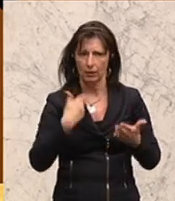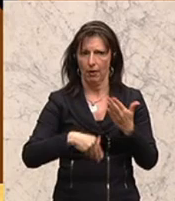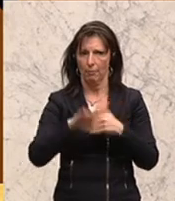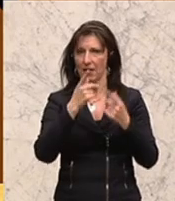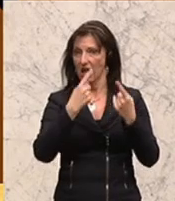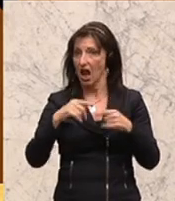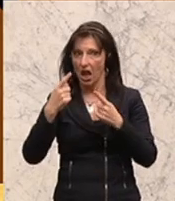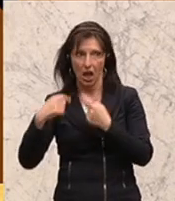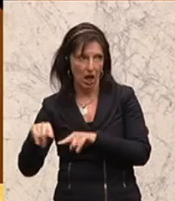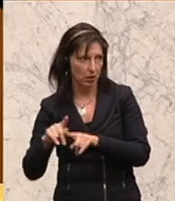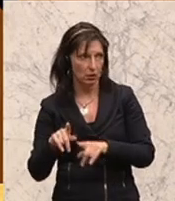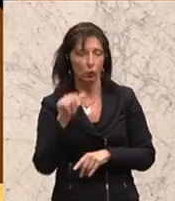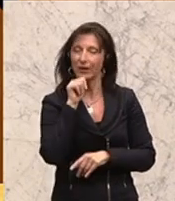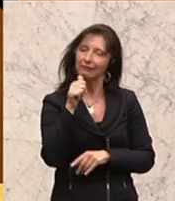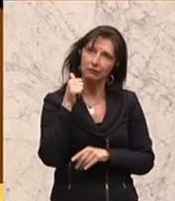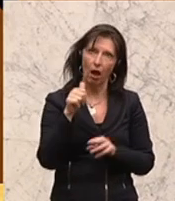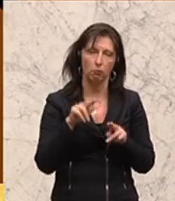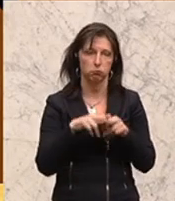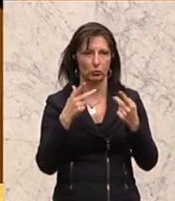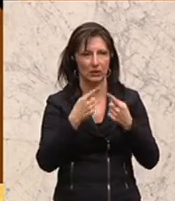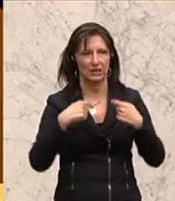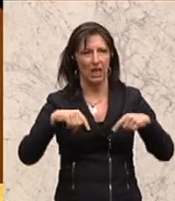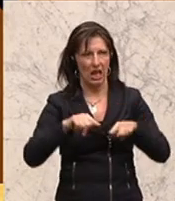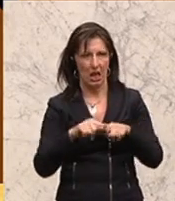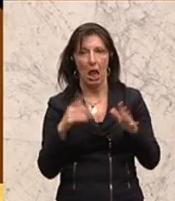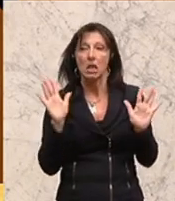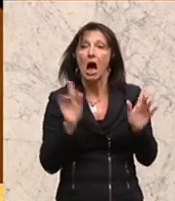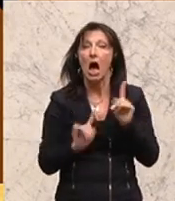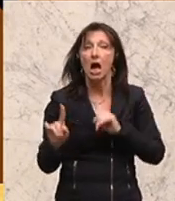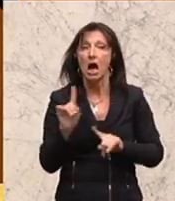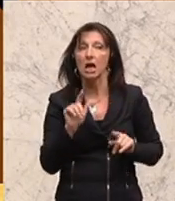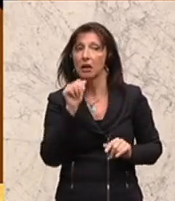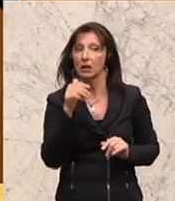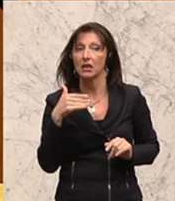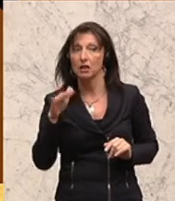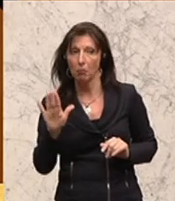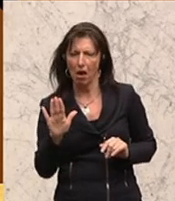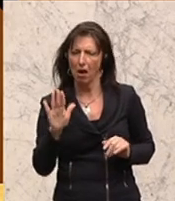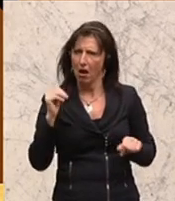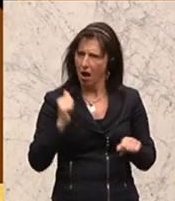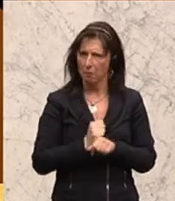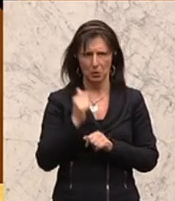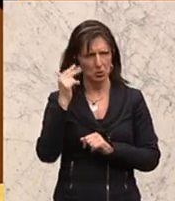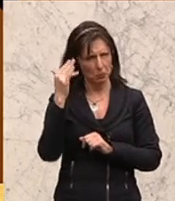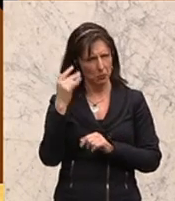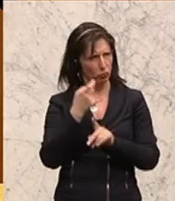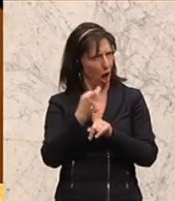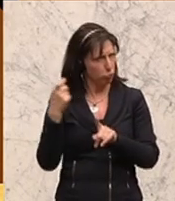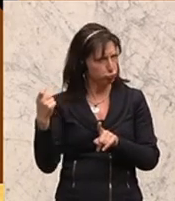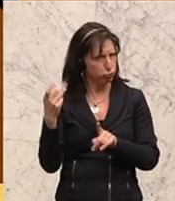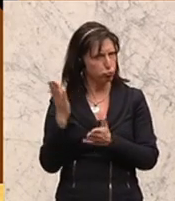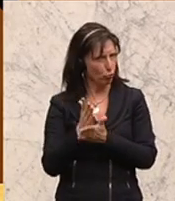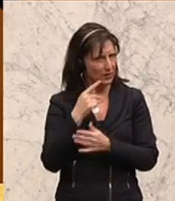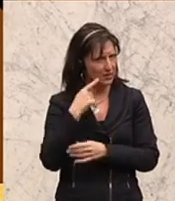meisten Ländern, beziehungsweise in keinem Bundesland mehr der Fall sein soll. Trotzdem frage ich mich, und Sie haben im Ausschuss signalisiert,